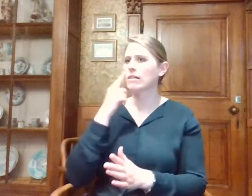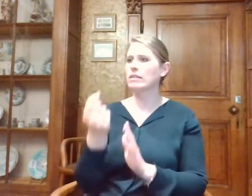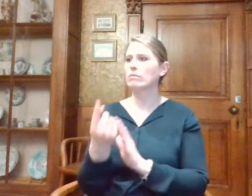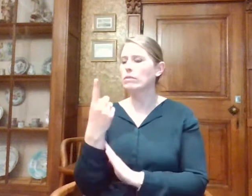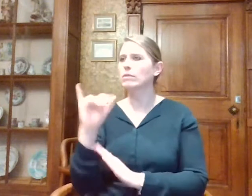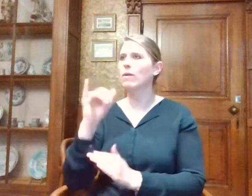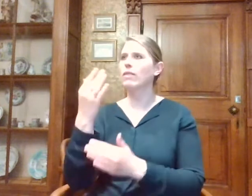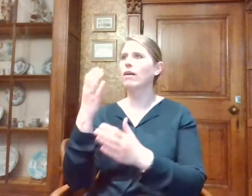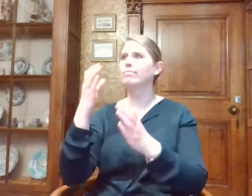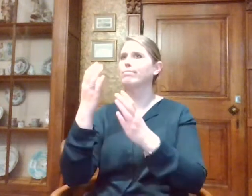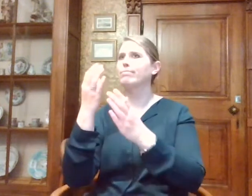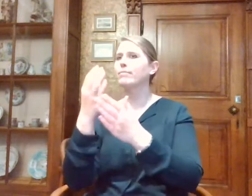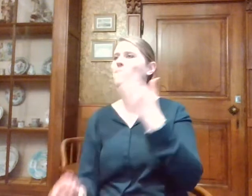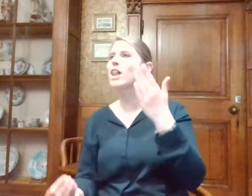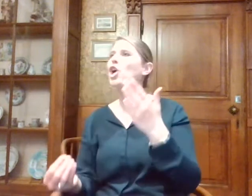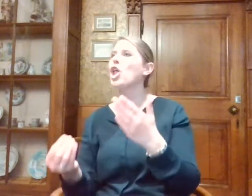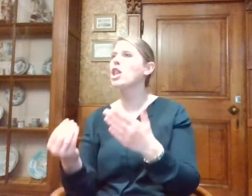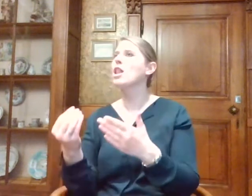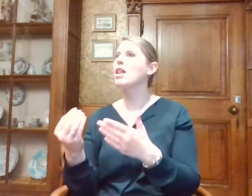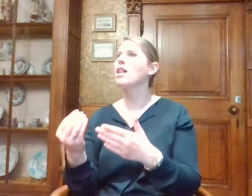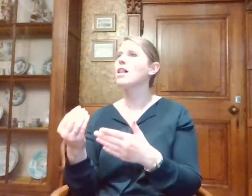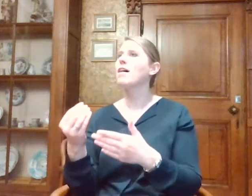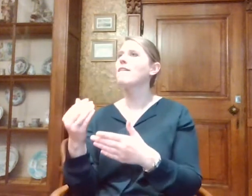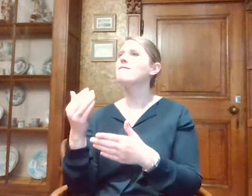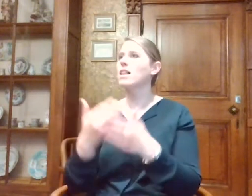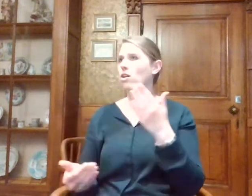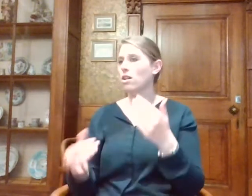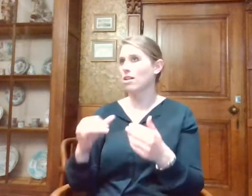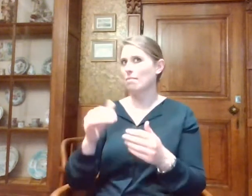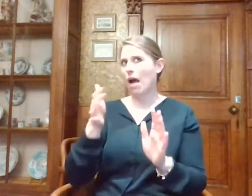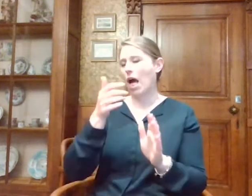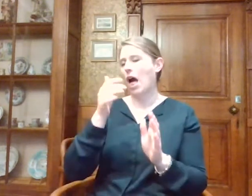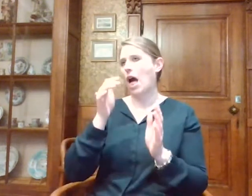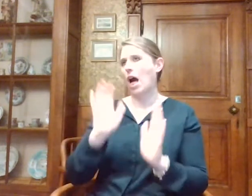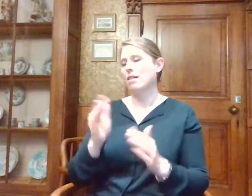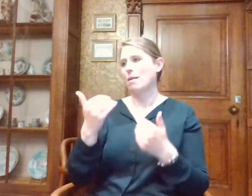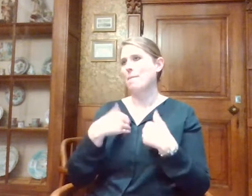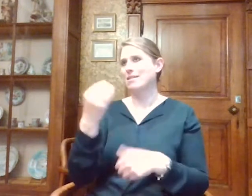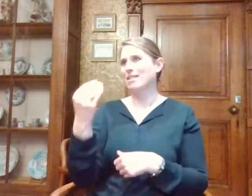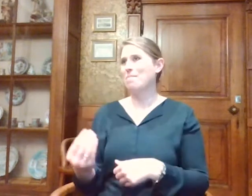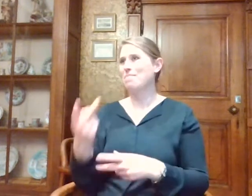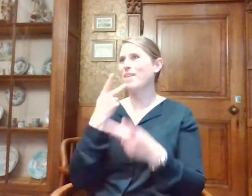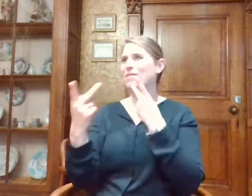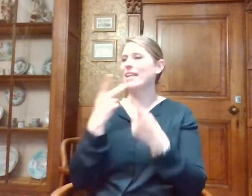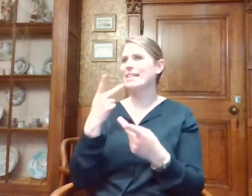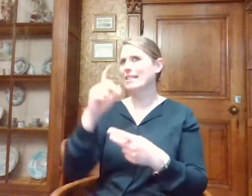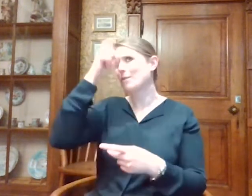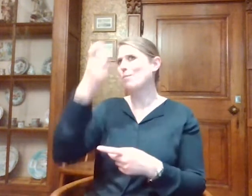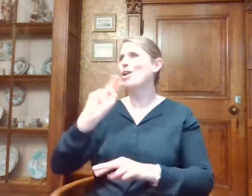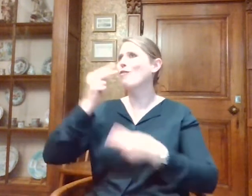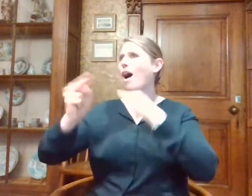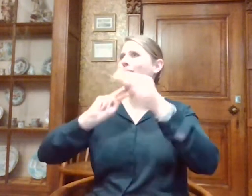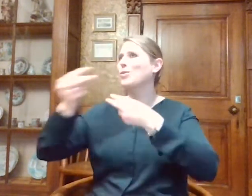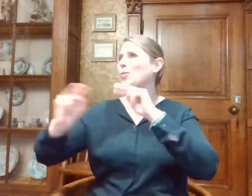bij het maken van de visiotour? Maar als er nog heel weinig mensen het nog niet echt getest hebben, is dat misschien wat moeilijk om daar nu